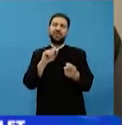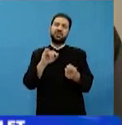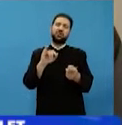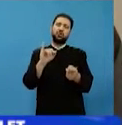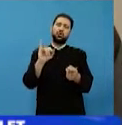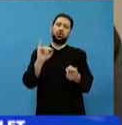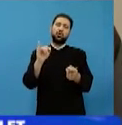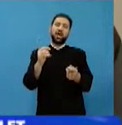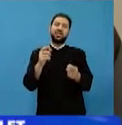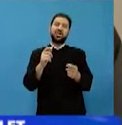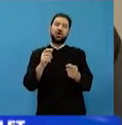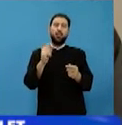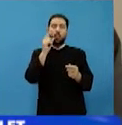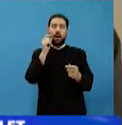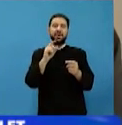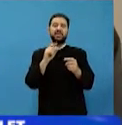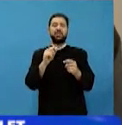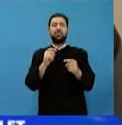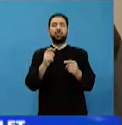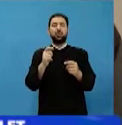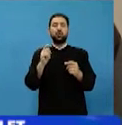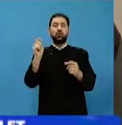turcii care se aflau în Grecia s-au dus în partea aceea.